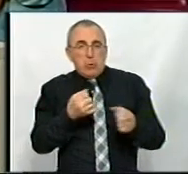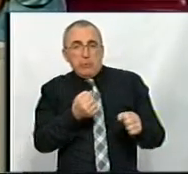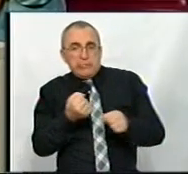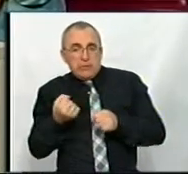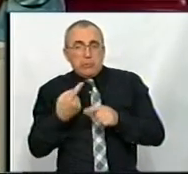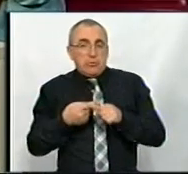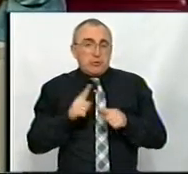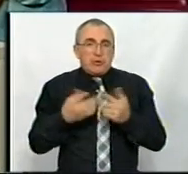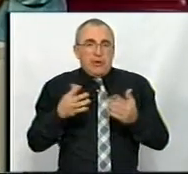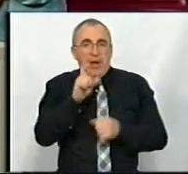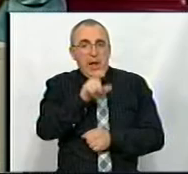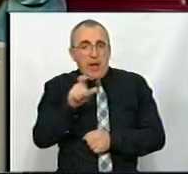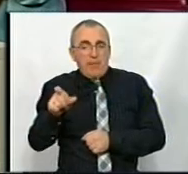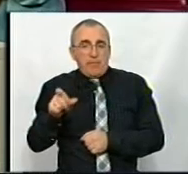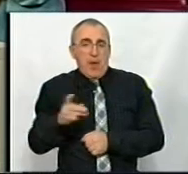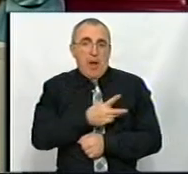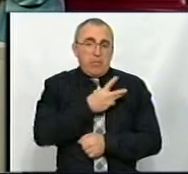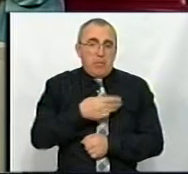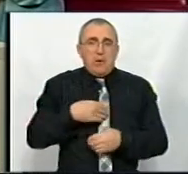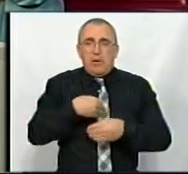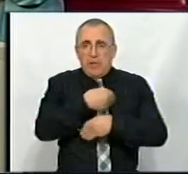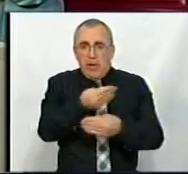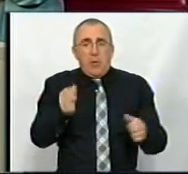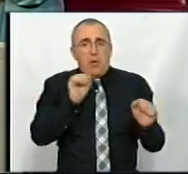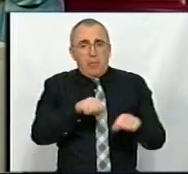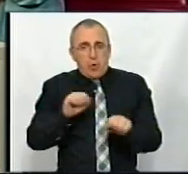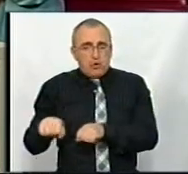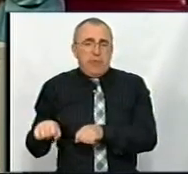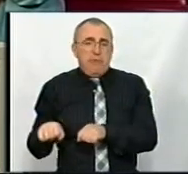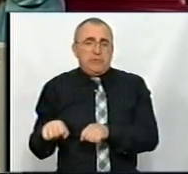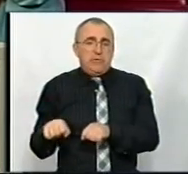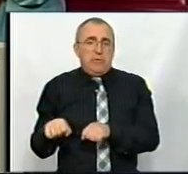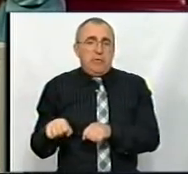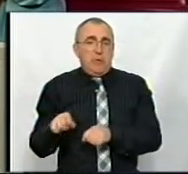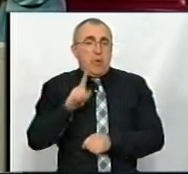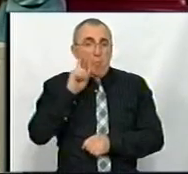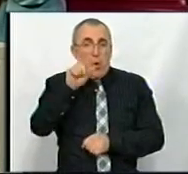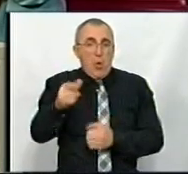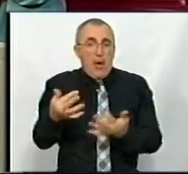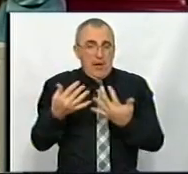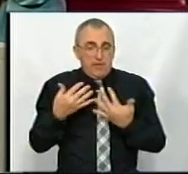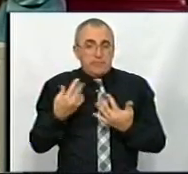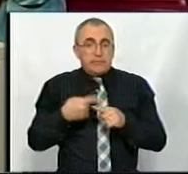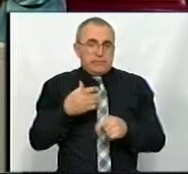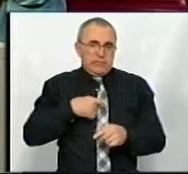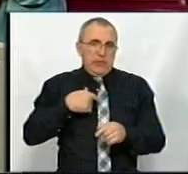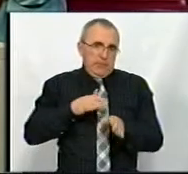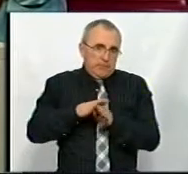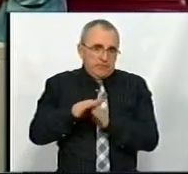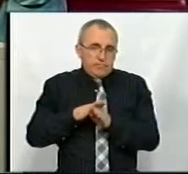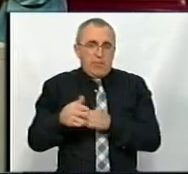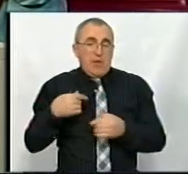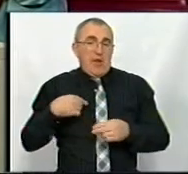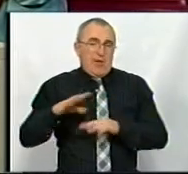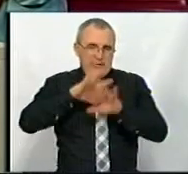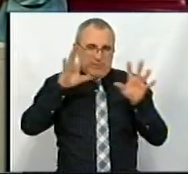певним чином якісь кадрові амбіції. Ми давали можливість, зокрема, і молодим кадрам себе реалізувати. Взагалі, я